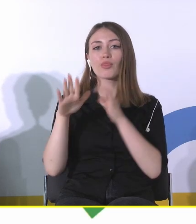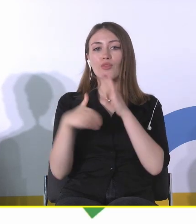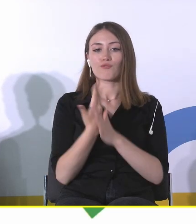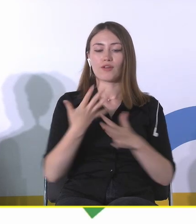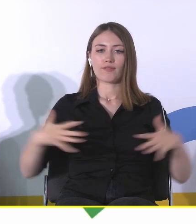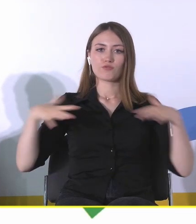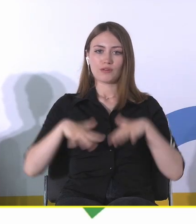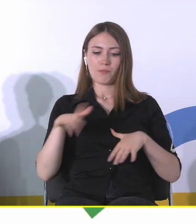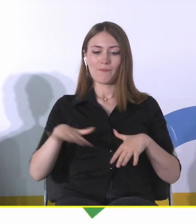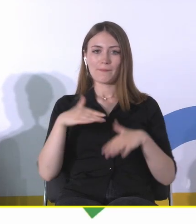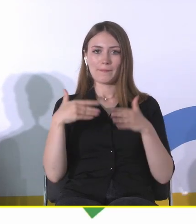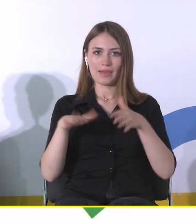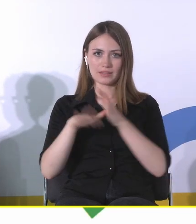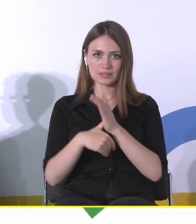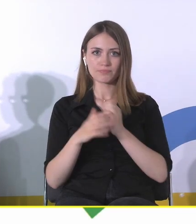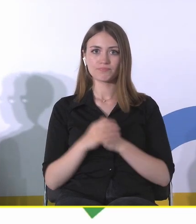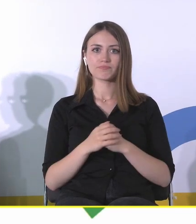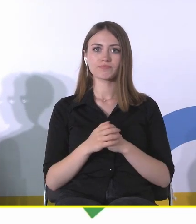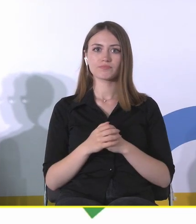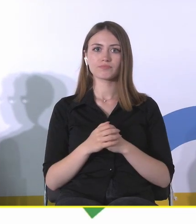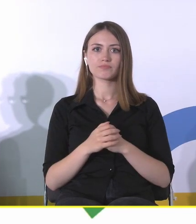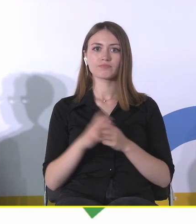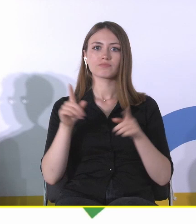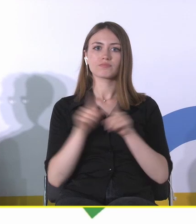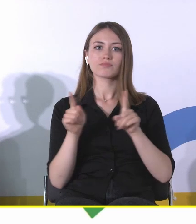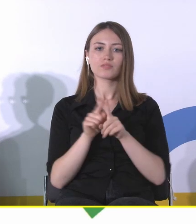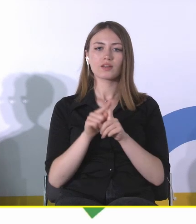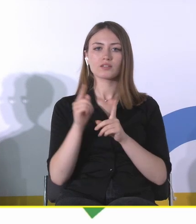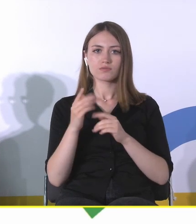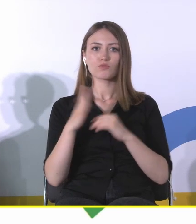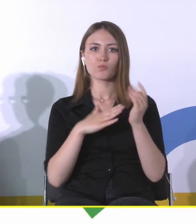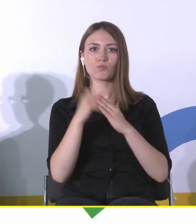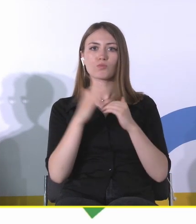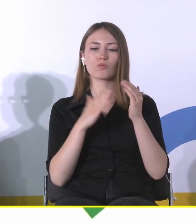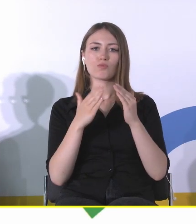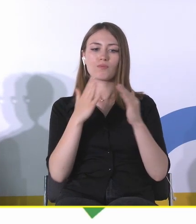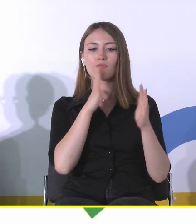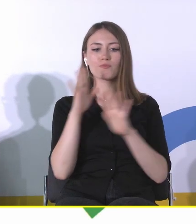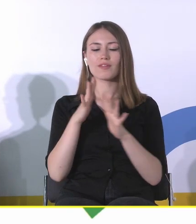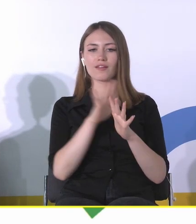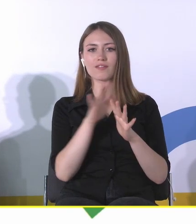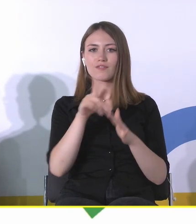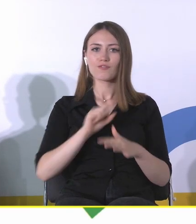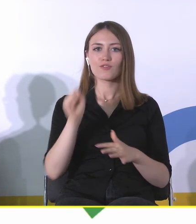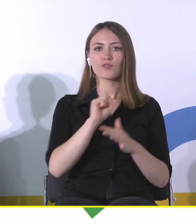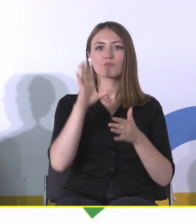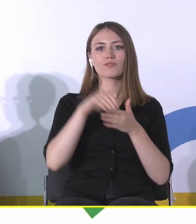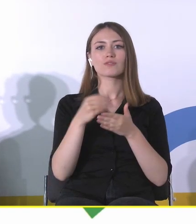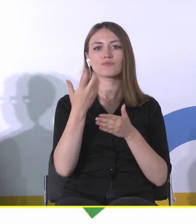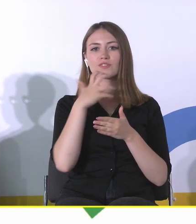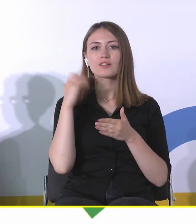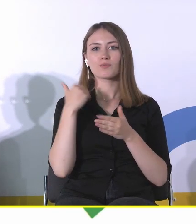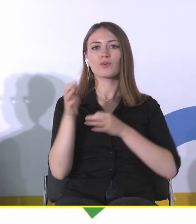nową tożsamość miasta wielokulturowego, miasta, które buduje na tym swoim wielokulturowym, Wrocław należał w czasie historii